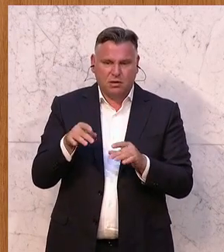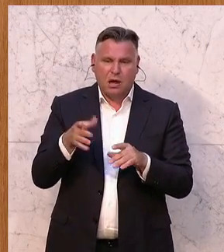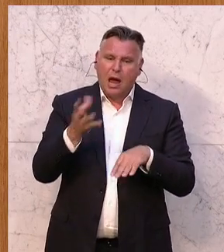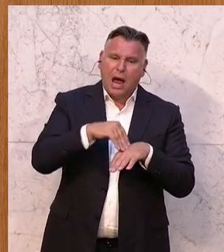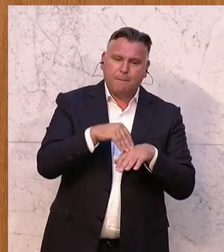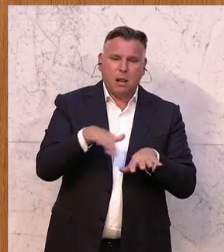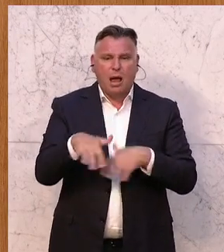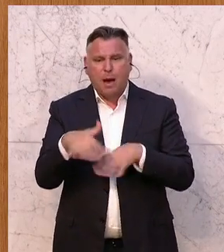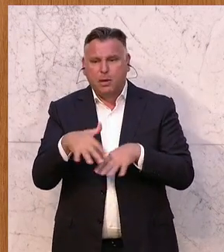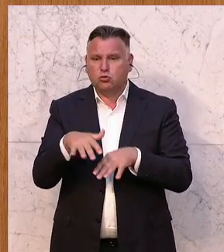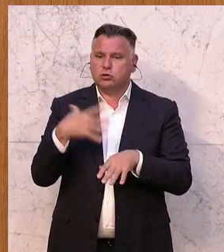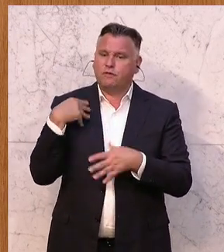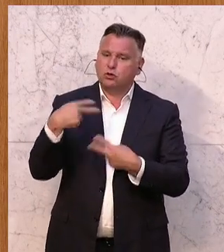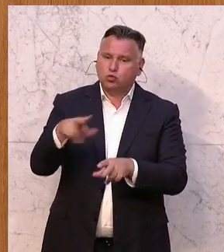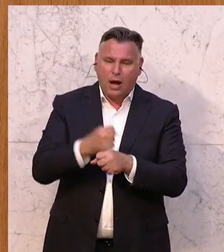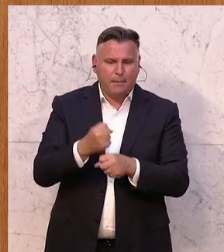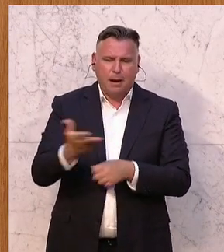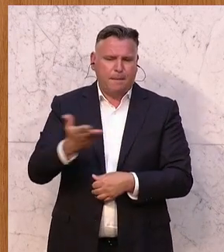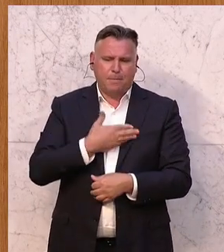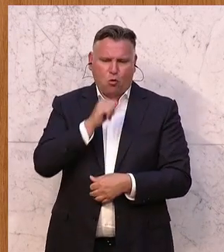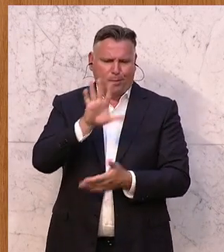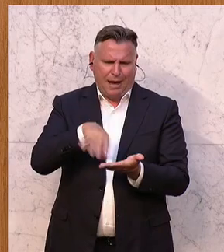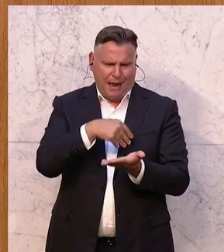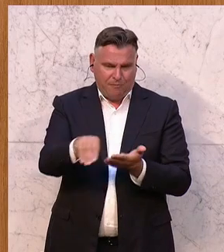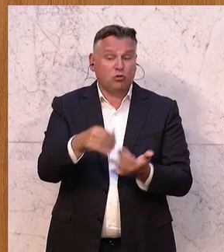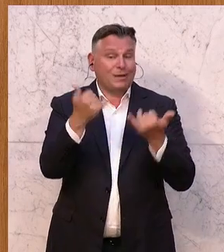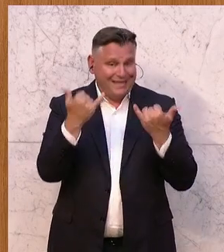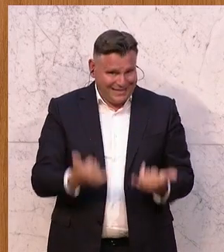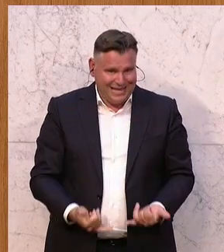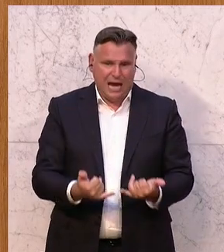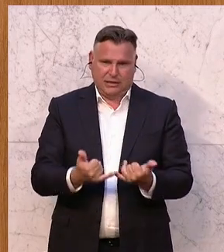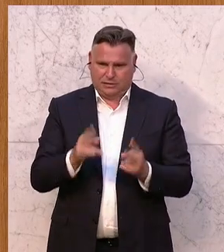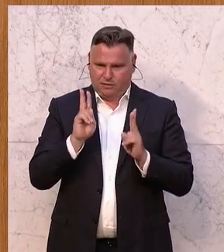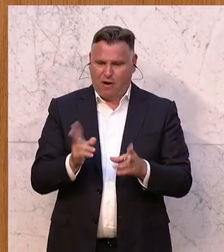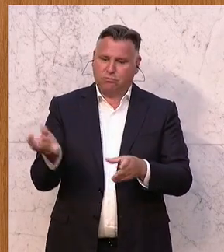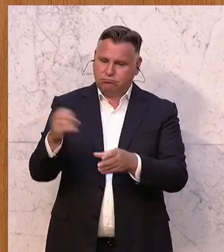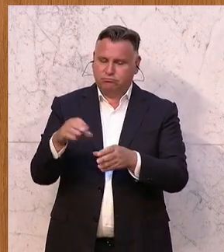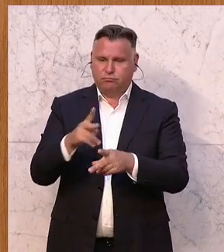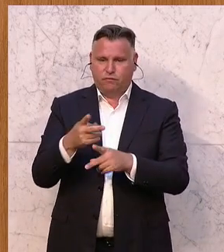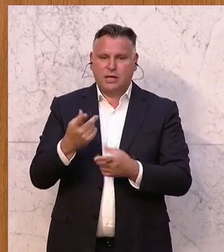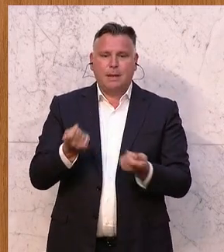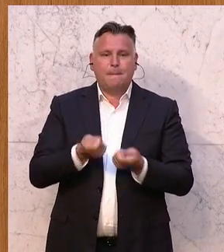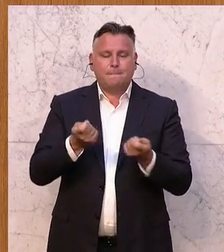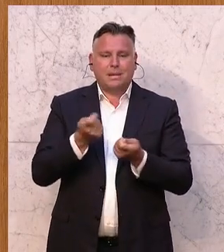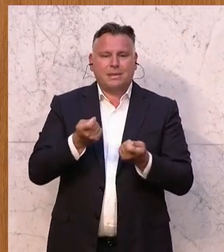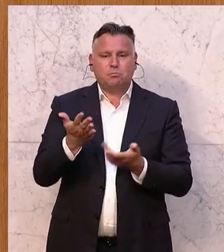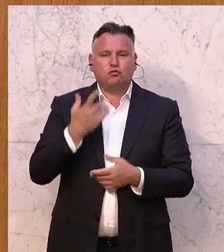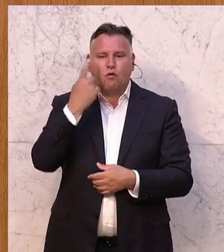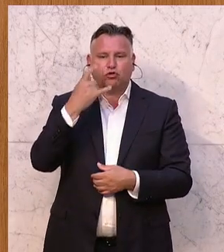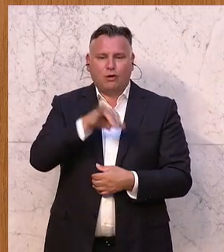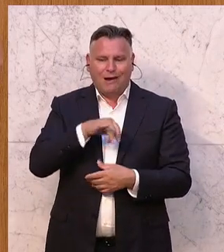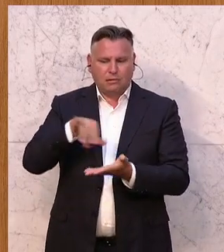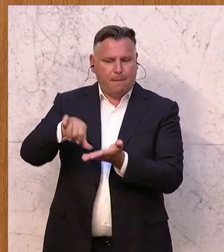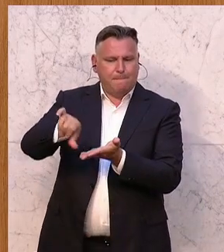und abgemeldet sein wurden. Jetzt wird jeder einzelne Tag, wie gesagt, wird in diese Betriebsvorsorgekasse gezahlt.